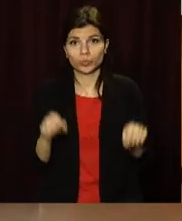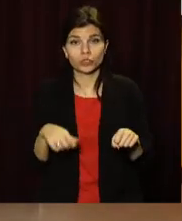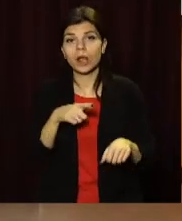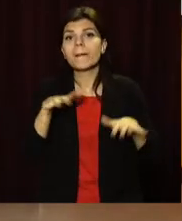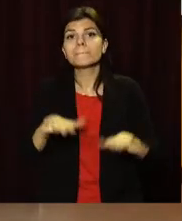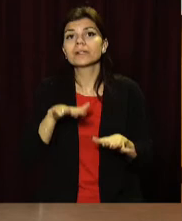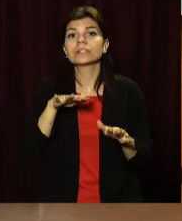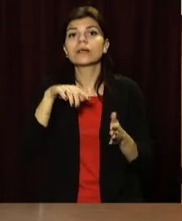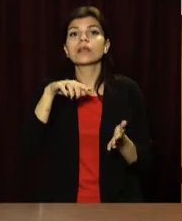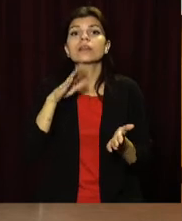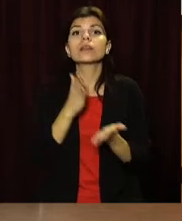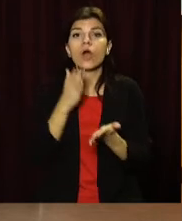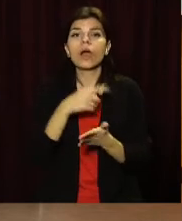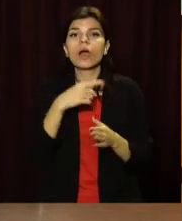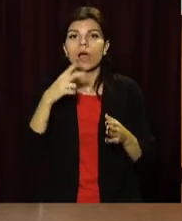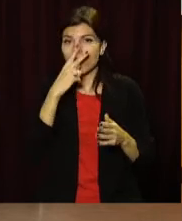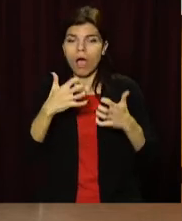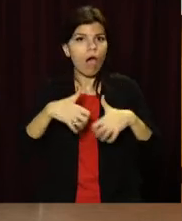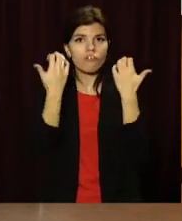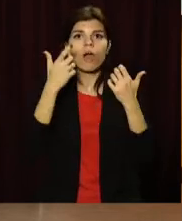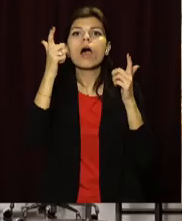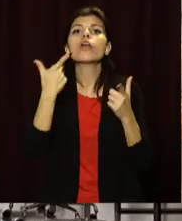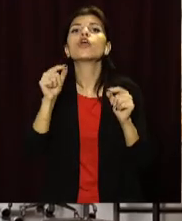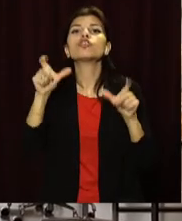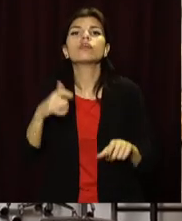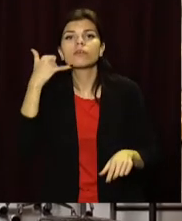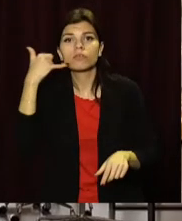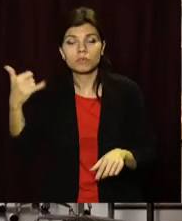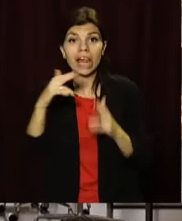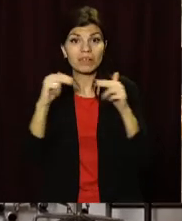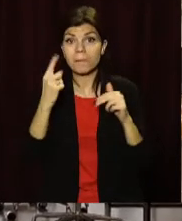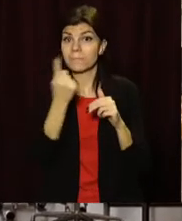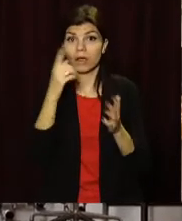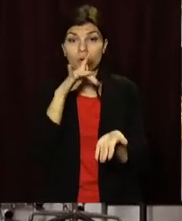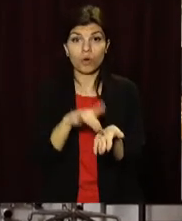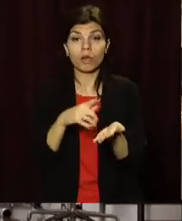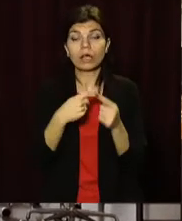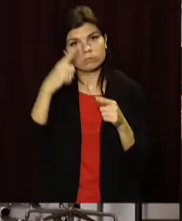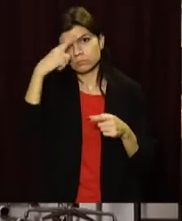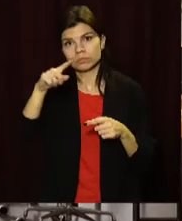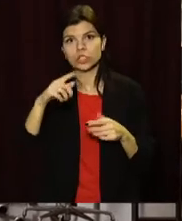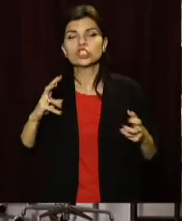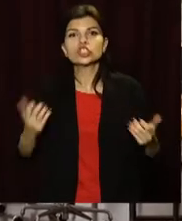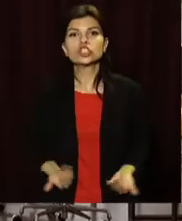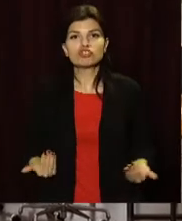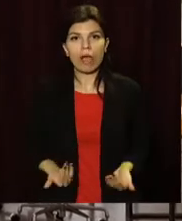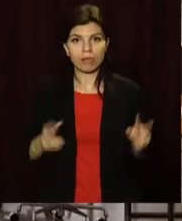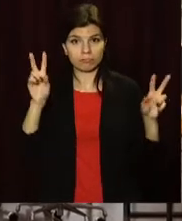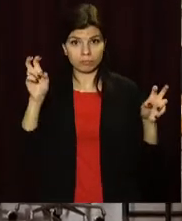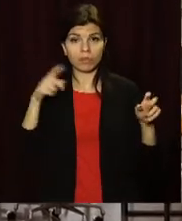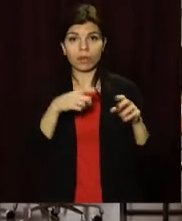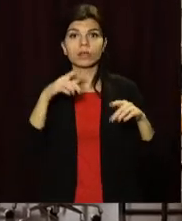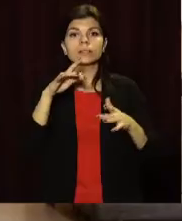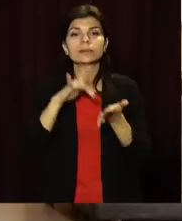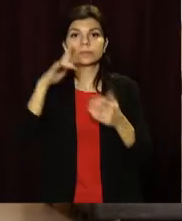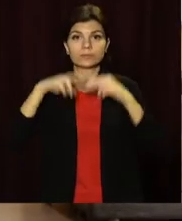Місце знаходження абонента встановлюватиметься автоматично. Дніпро – перше місто в Україні, яке планує втілити проєкт «Життя». Будівництво центру